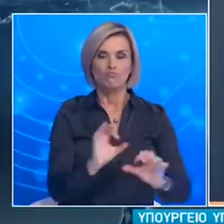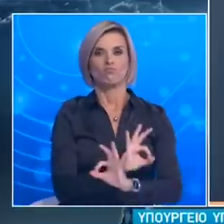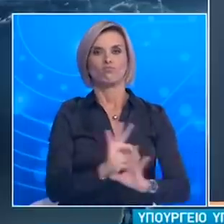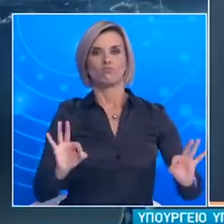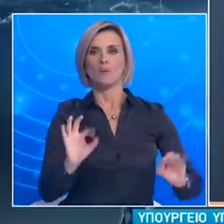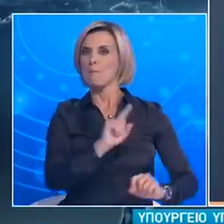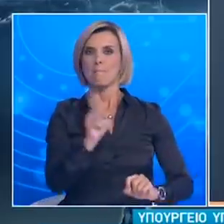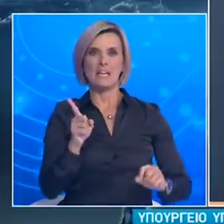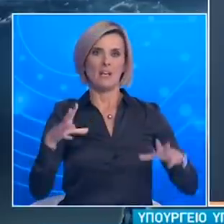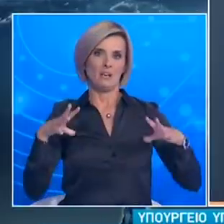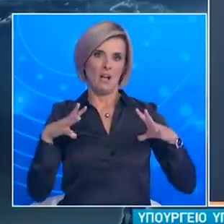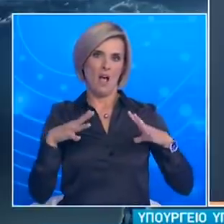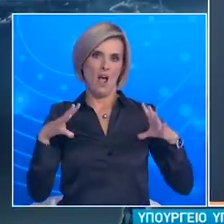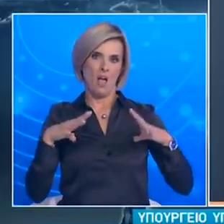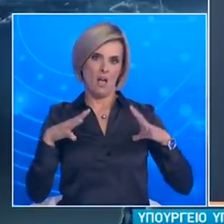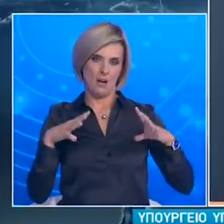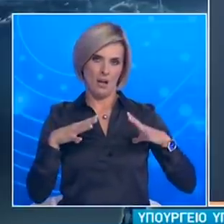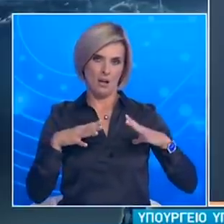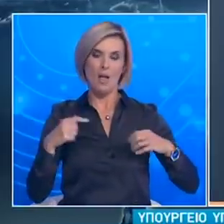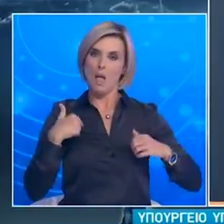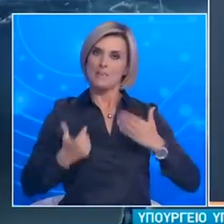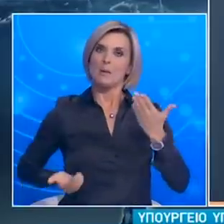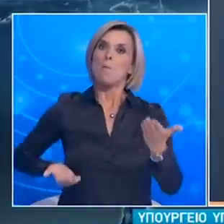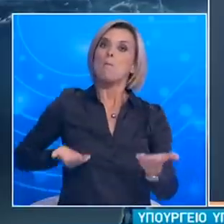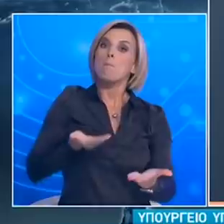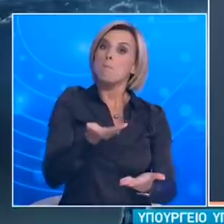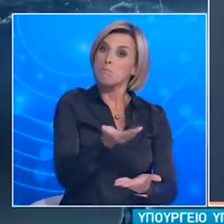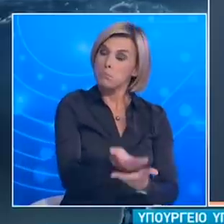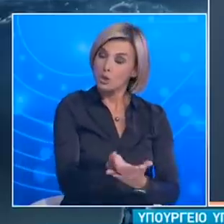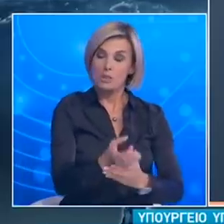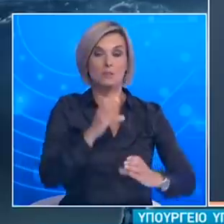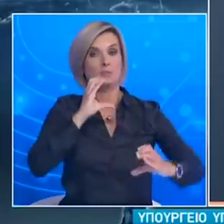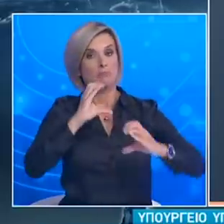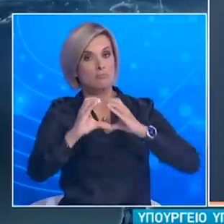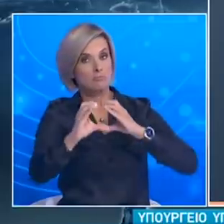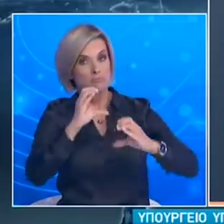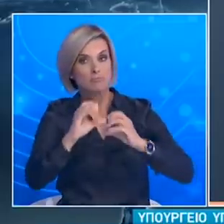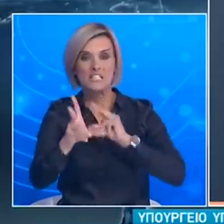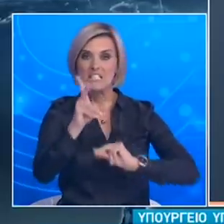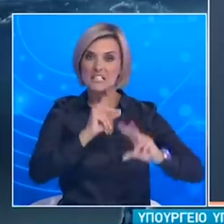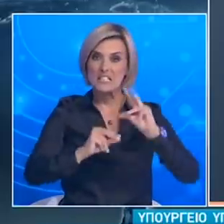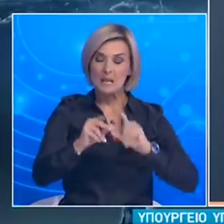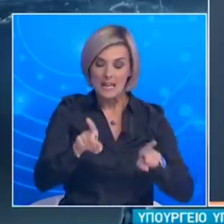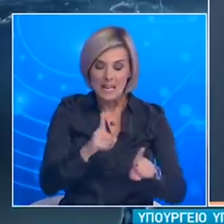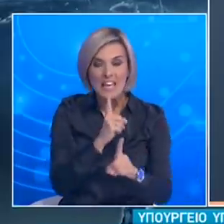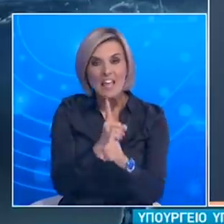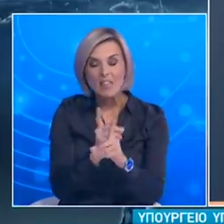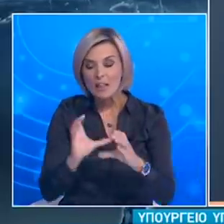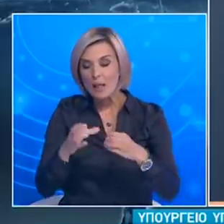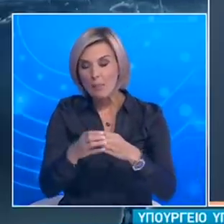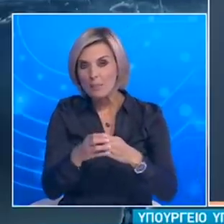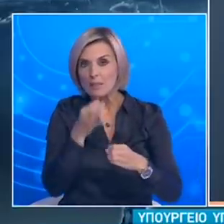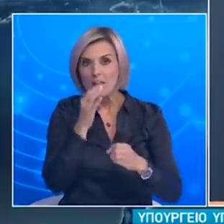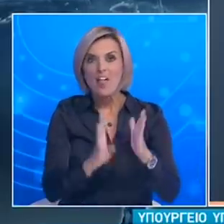απόλυτη επιφυλακή. Γι' αυτό και μετά από σχετική πρόταση και συνεννόηση με την Επιτροπή των Εμπειρογνωμόνων αποφασίστηκε και παρατήρονται για